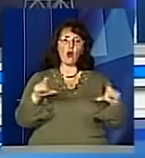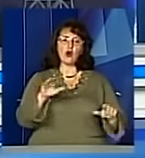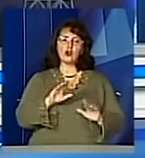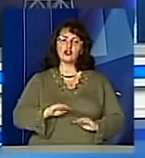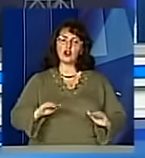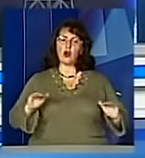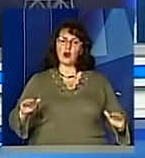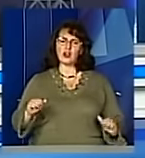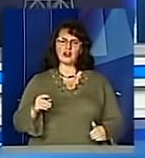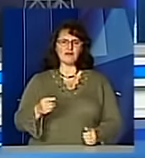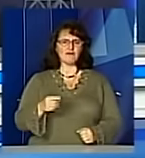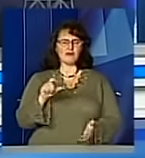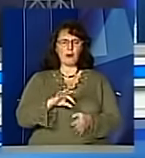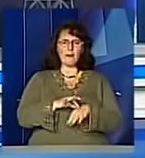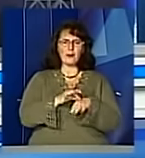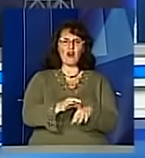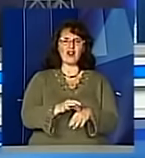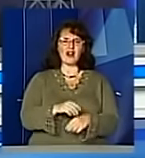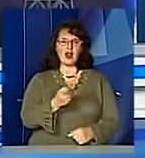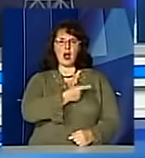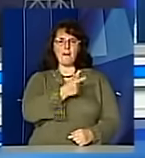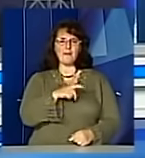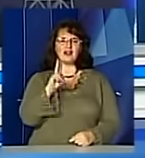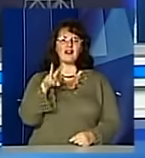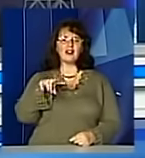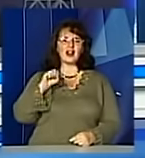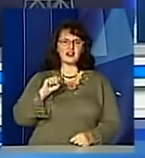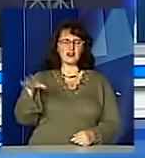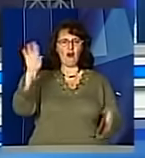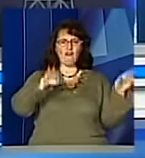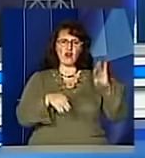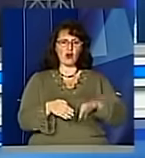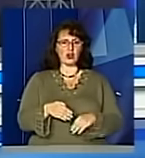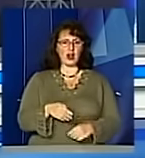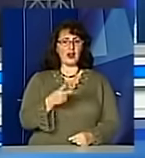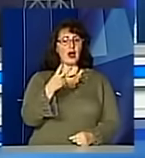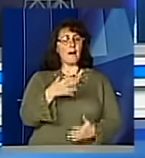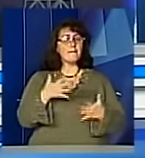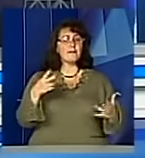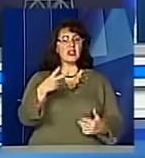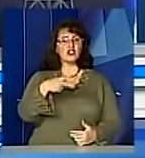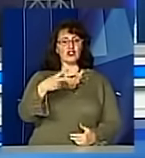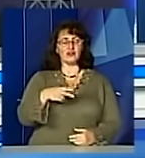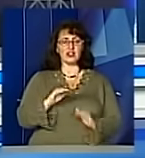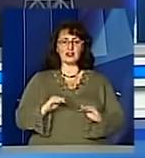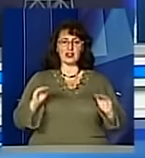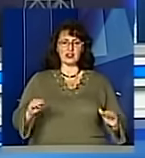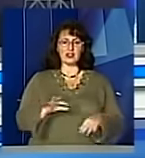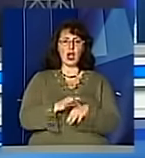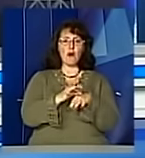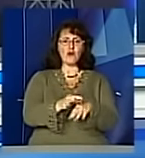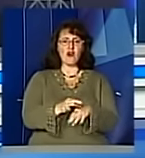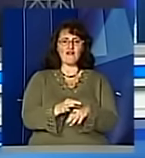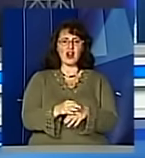екстремальний майстер-клас в екстремальних умовах Диких Карпат. Зокрема, більше двох десятків дітахів провели вікенд неподалік